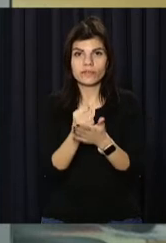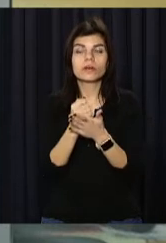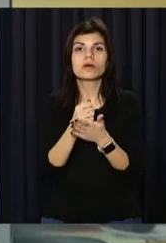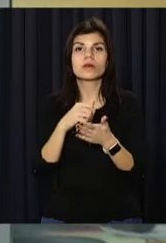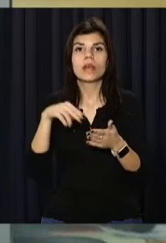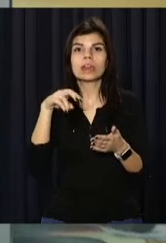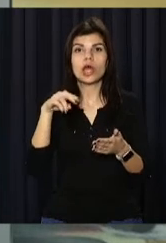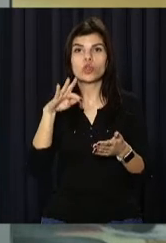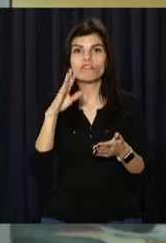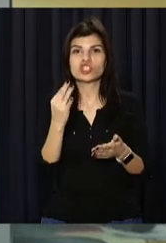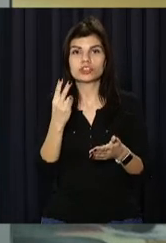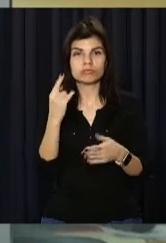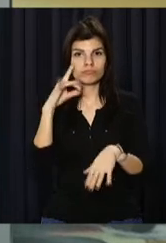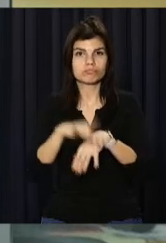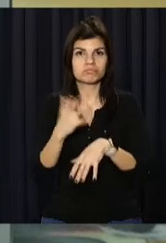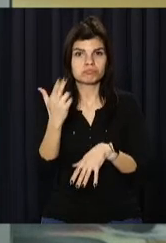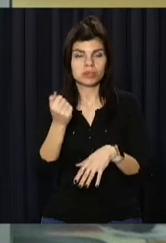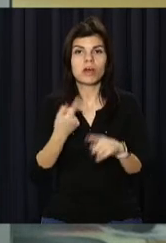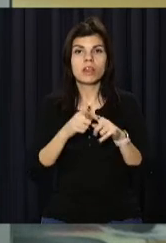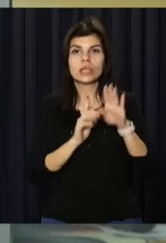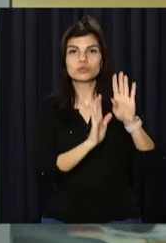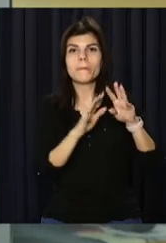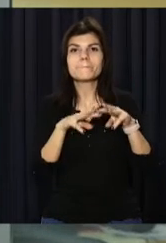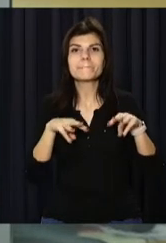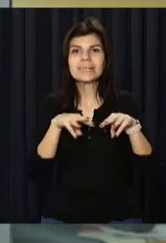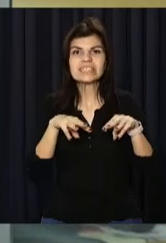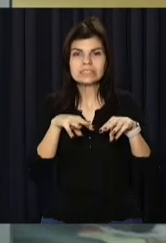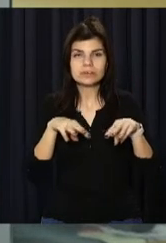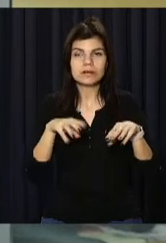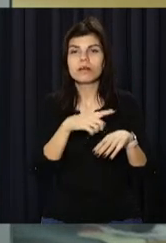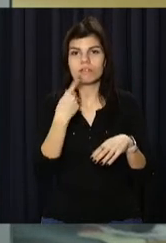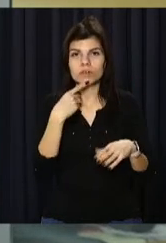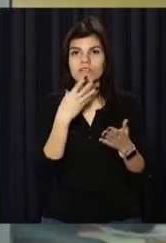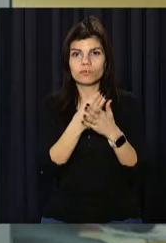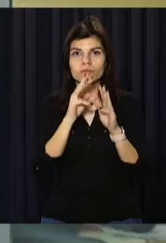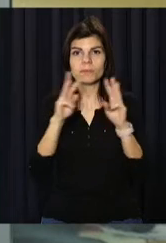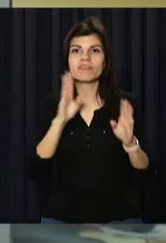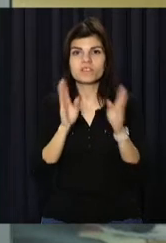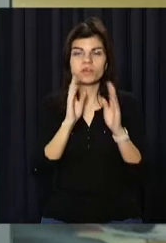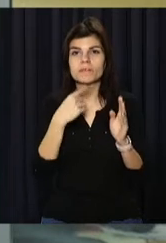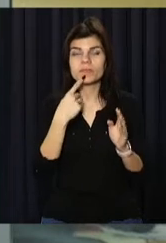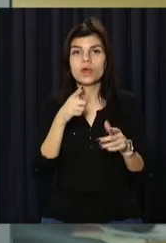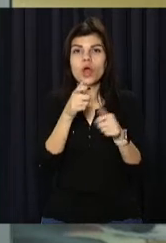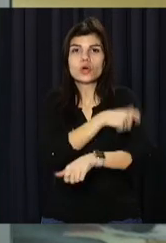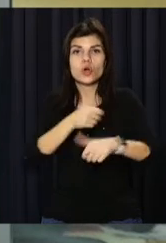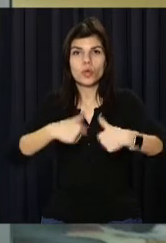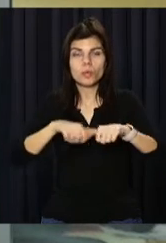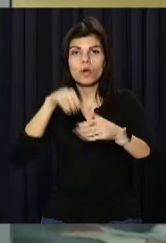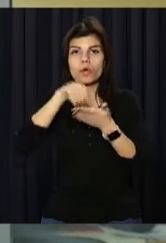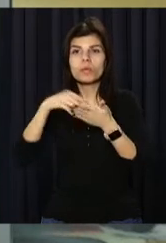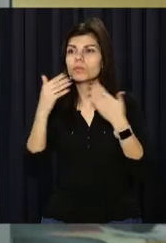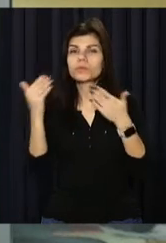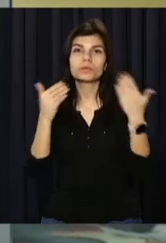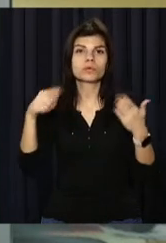дідівчини. Про це заявив заступник міністра внутрішніх справ Євгеній Єнін на своїй сторінці у Фейсбук. Комісія провела анкетування